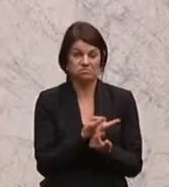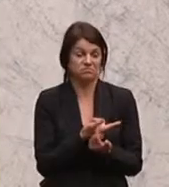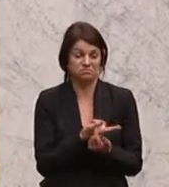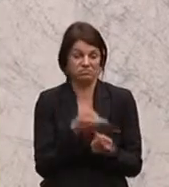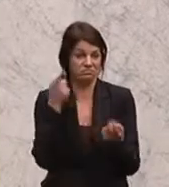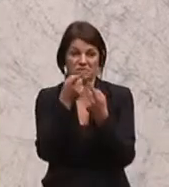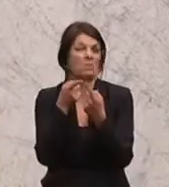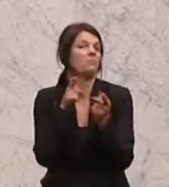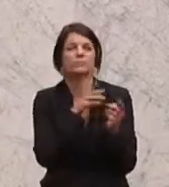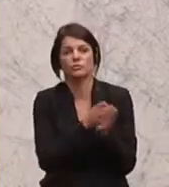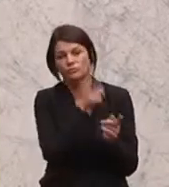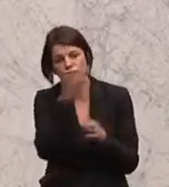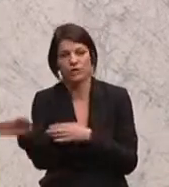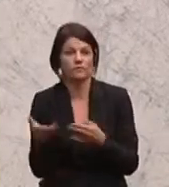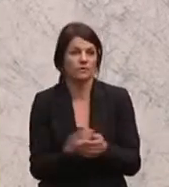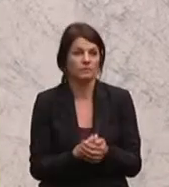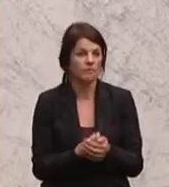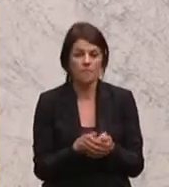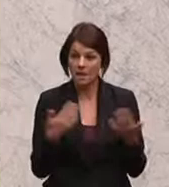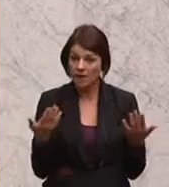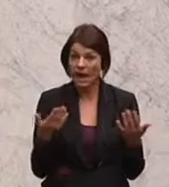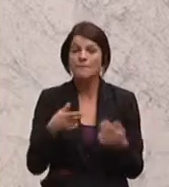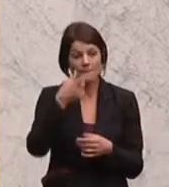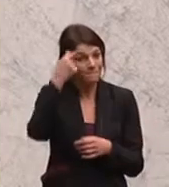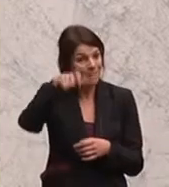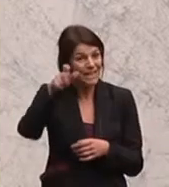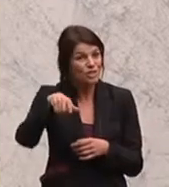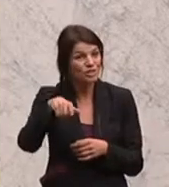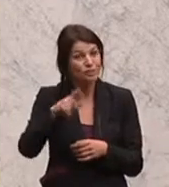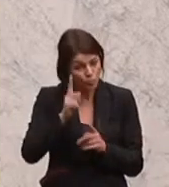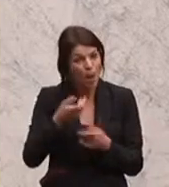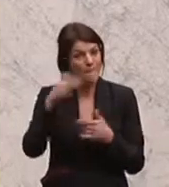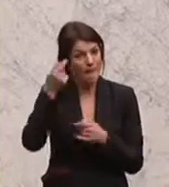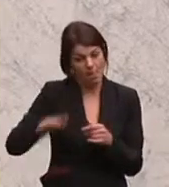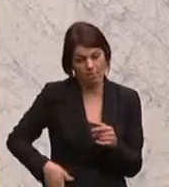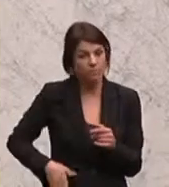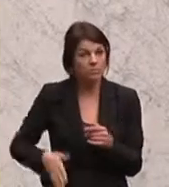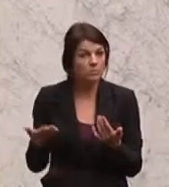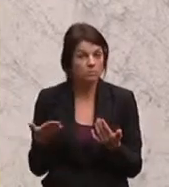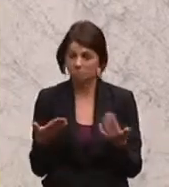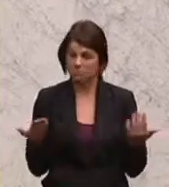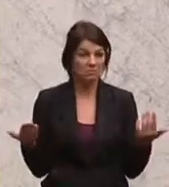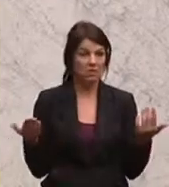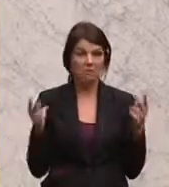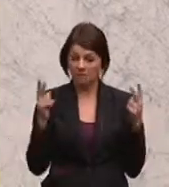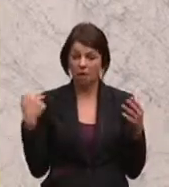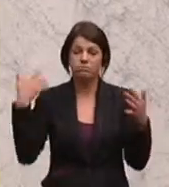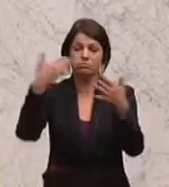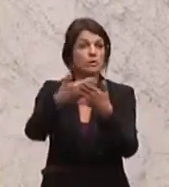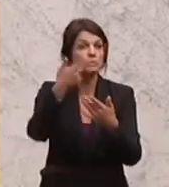Weil dieser Effekt, dass die Menschen mehr Geld in der Tasche haben sollten, ist ja spätestens